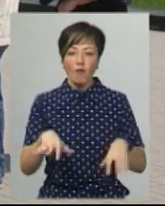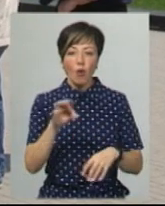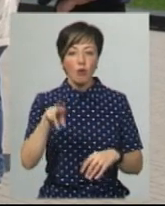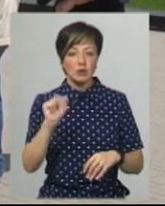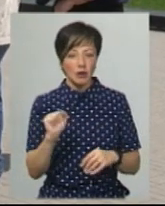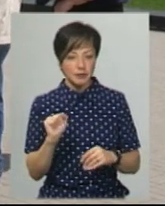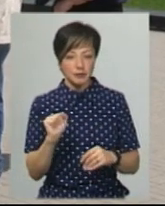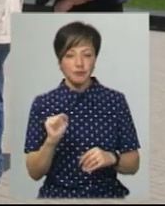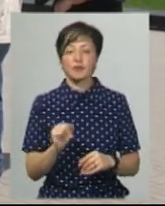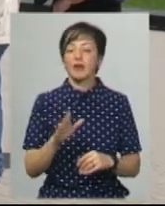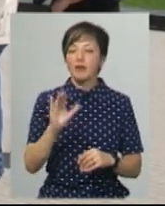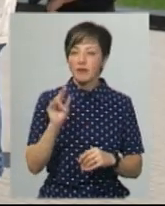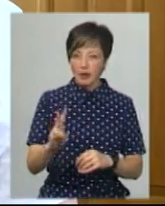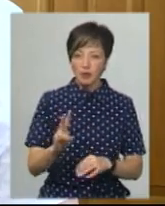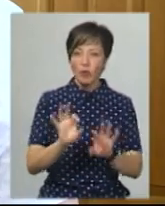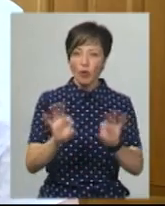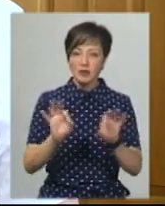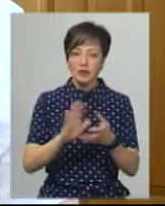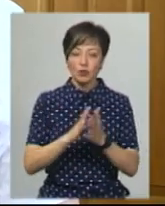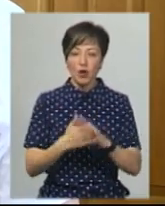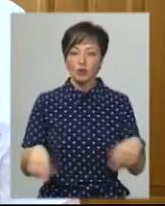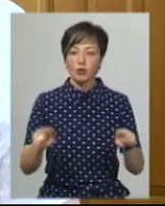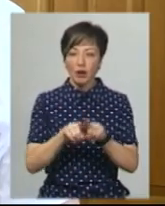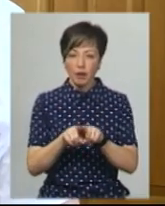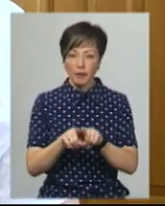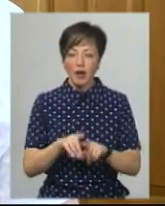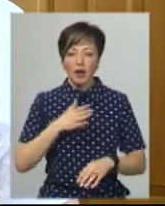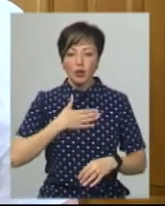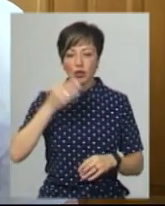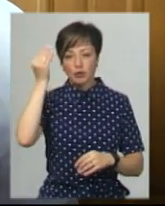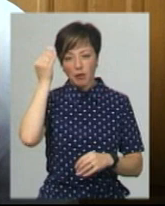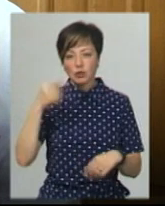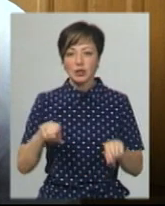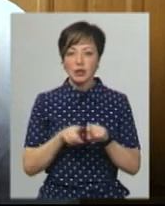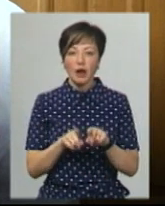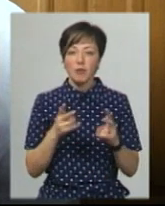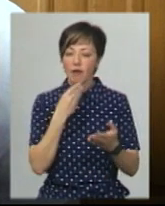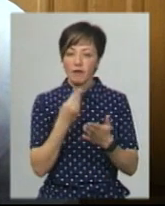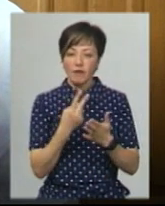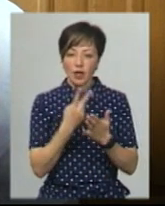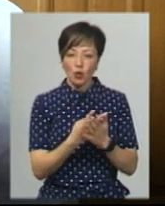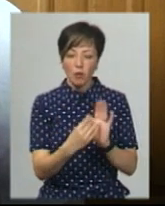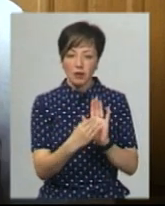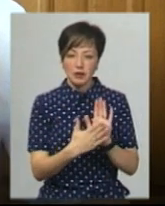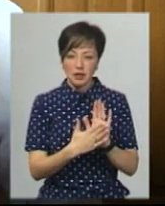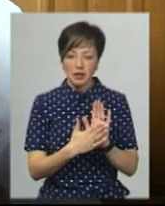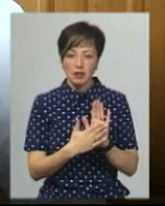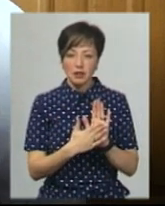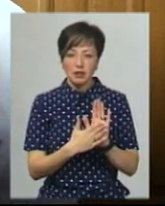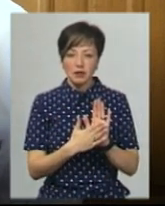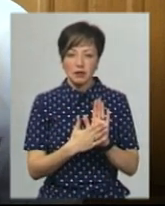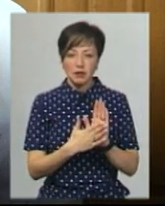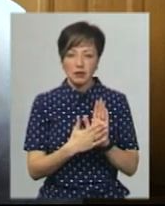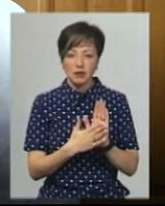Дмитру Габінету. Він, в свою чергу, прокоментував ситуацію так. Наше бачення було те, що було